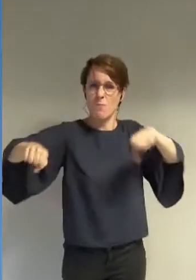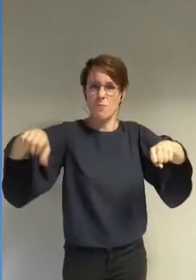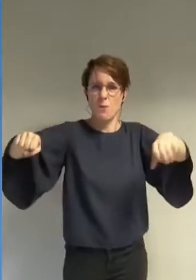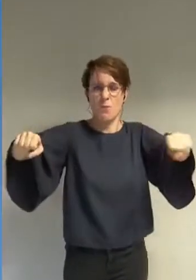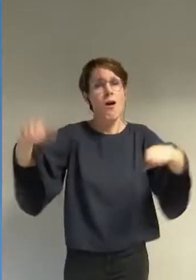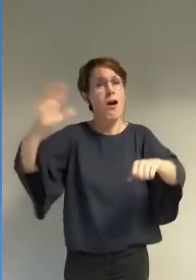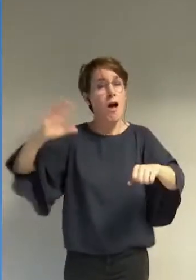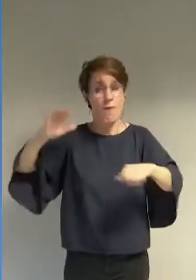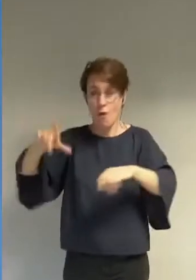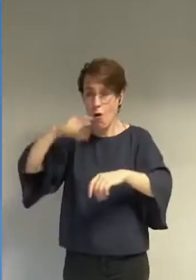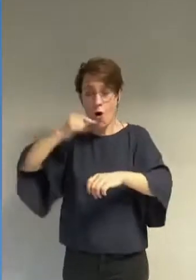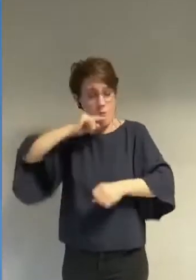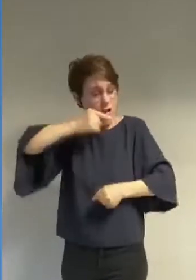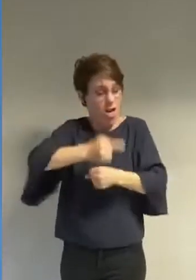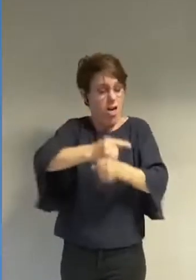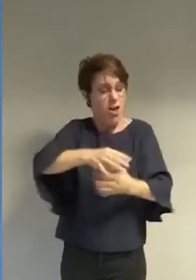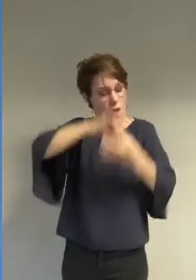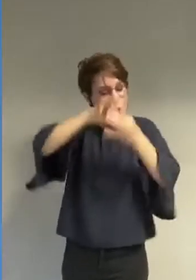puritanisme religieux